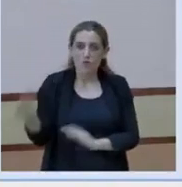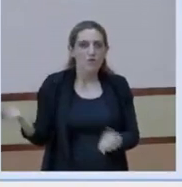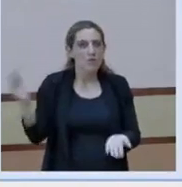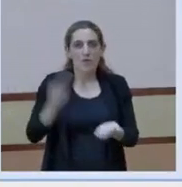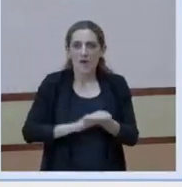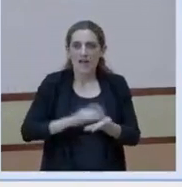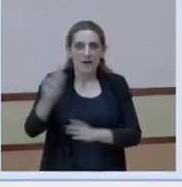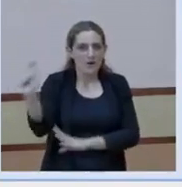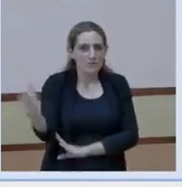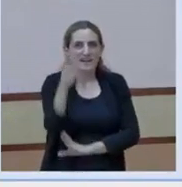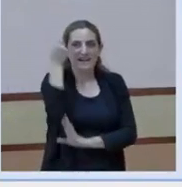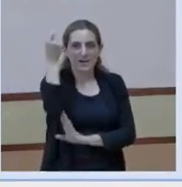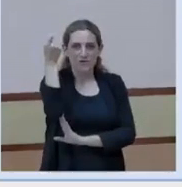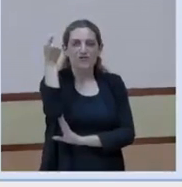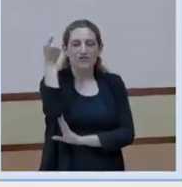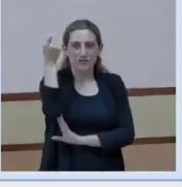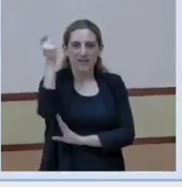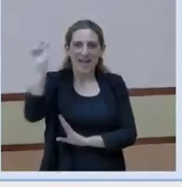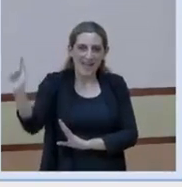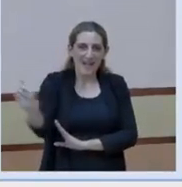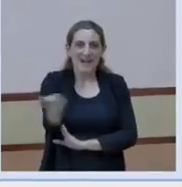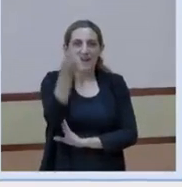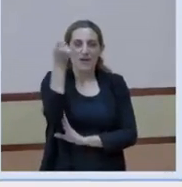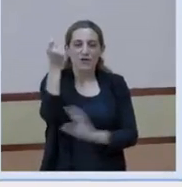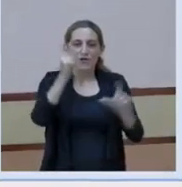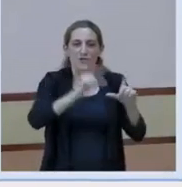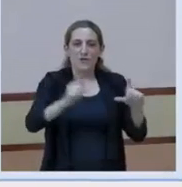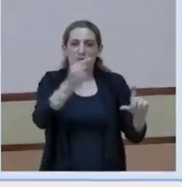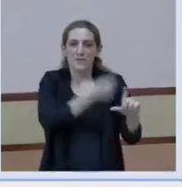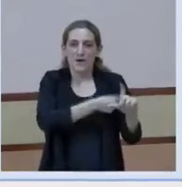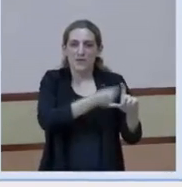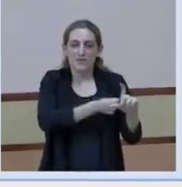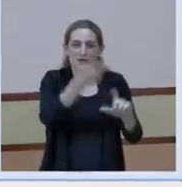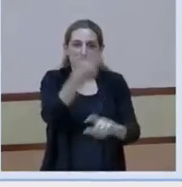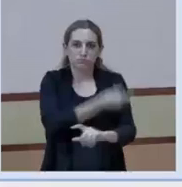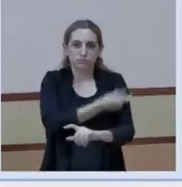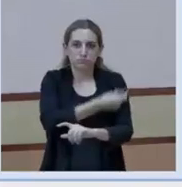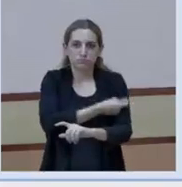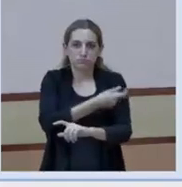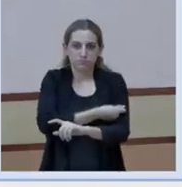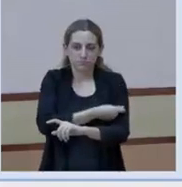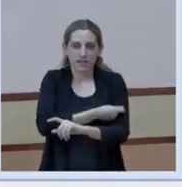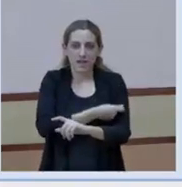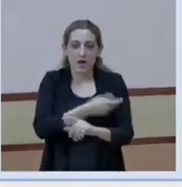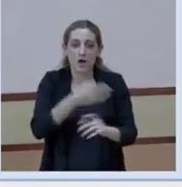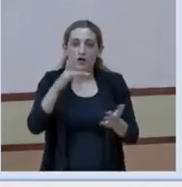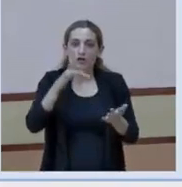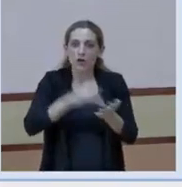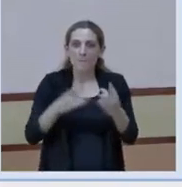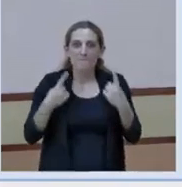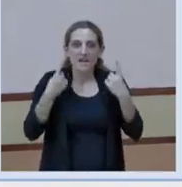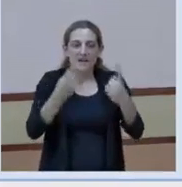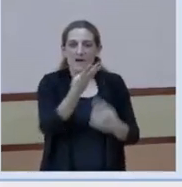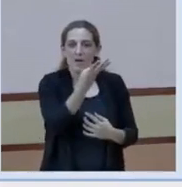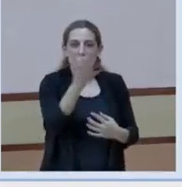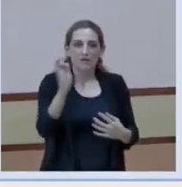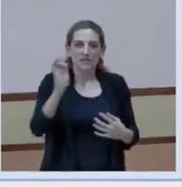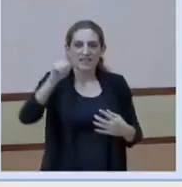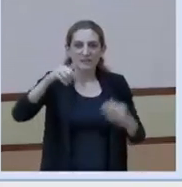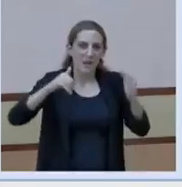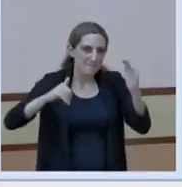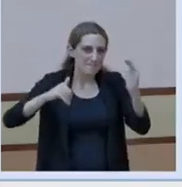batre el rècord de vacunes posades. És la primera vegada que passem per sobre de 400.000 dosis,